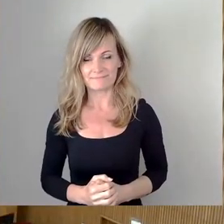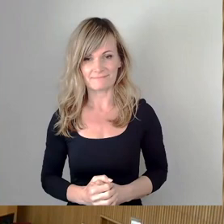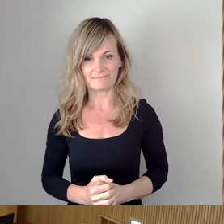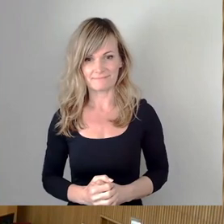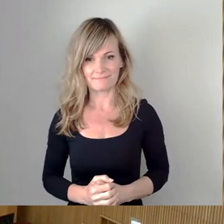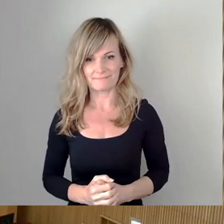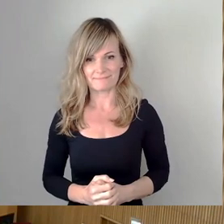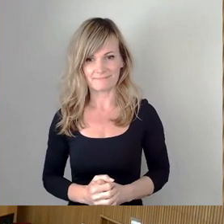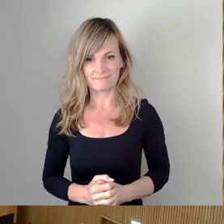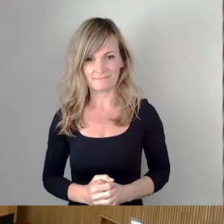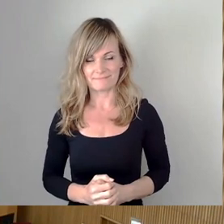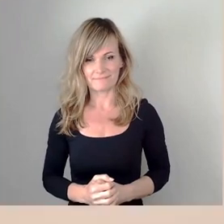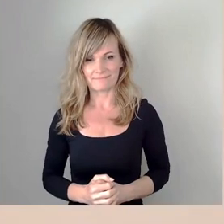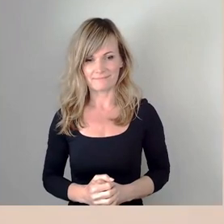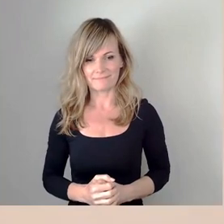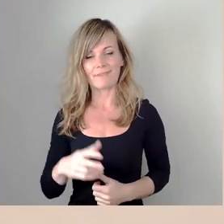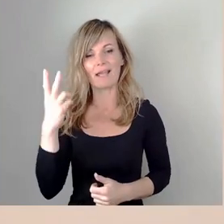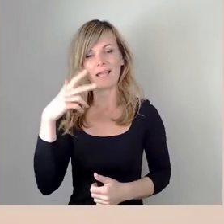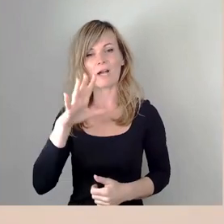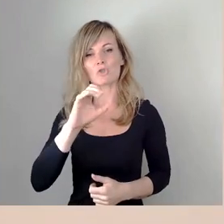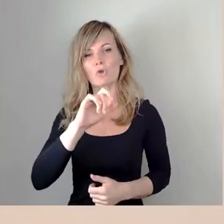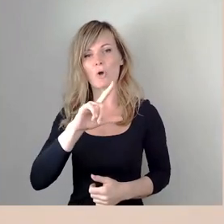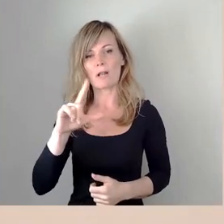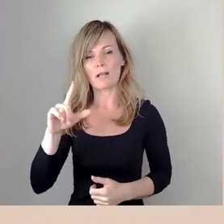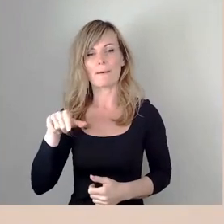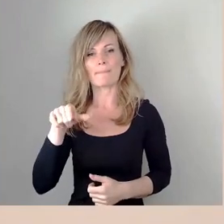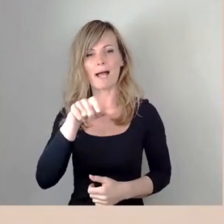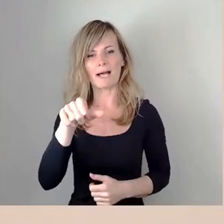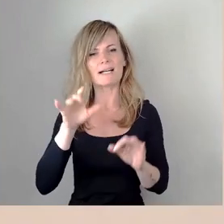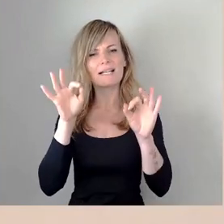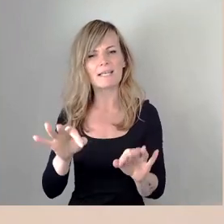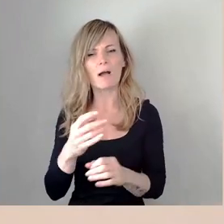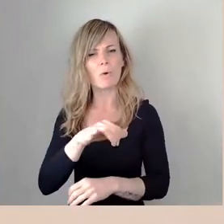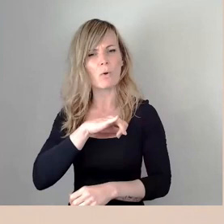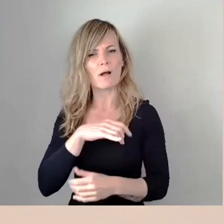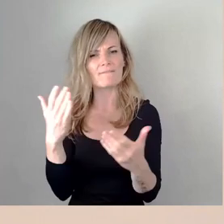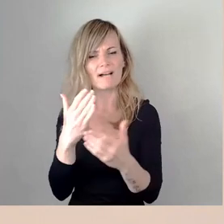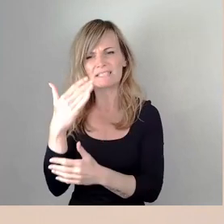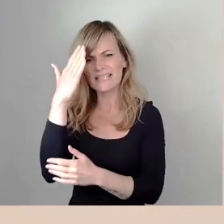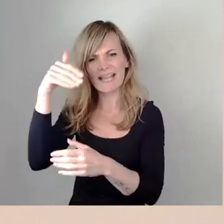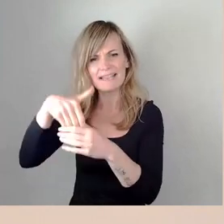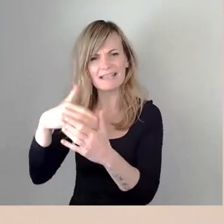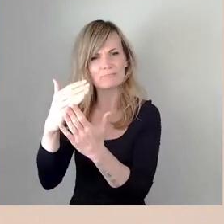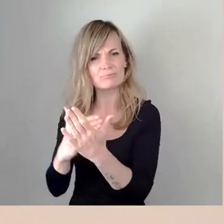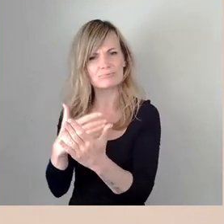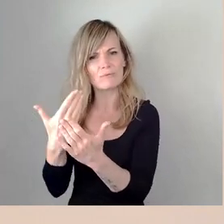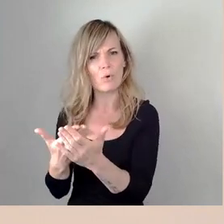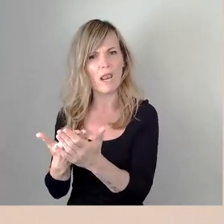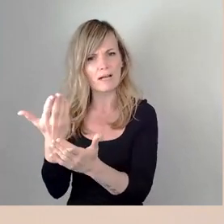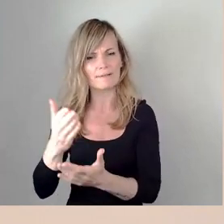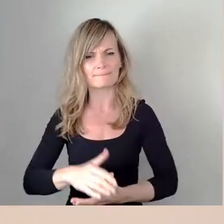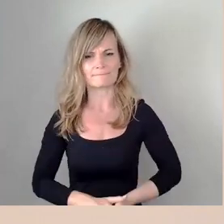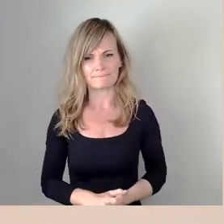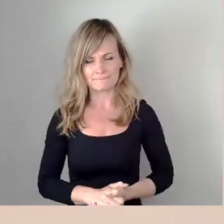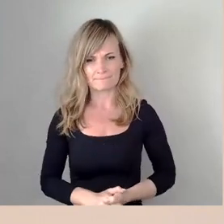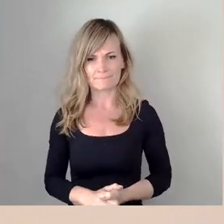Da müsste Herr Scholbach vielleicht nochmal sagen, was ihn da genau interessiert. Er kennt ja Inhalt der Vorlage und das war ja auch schon